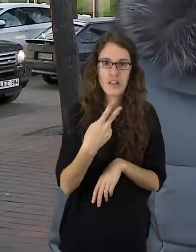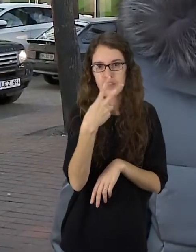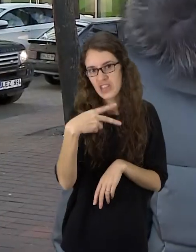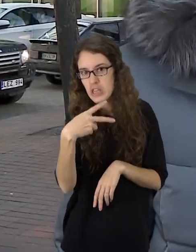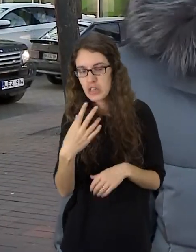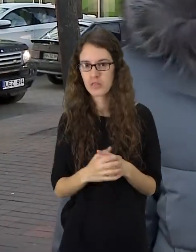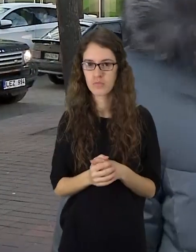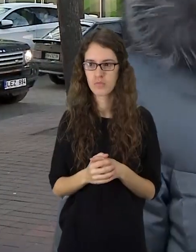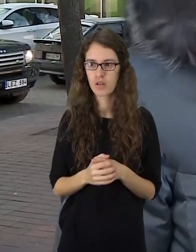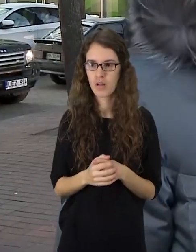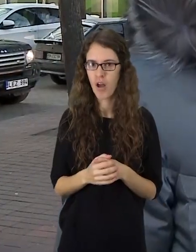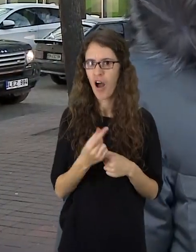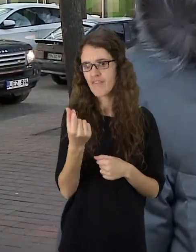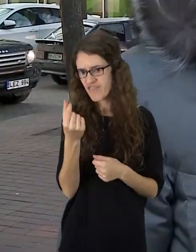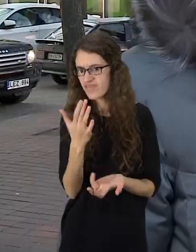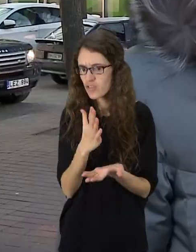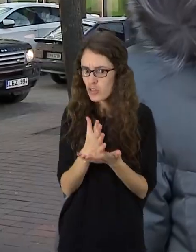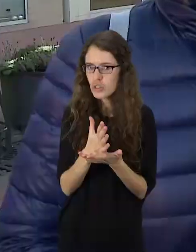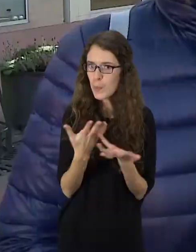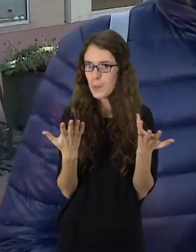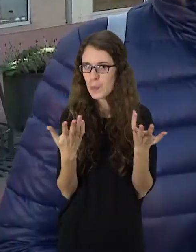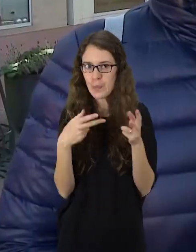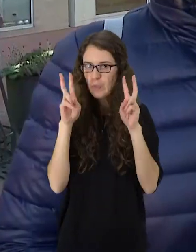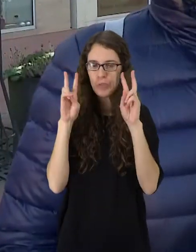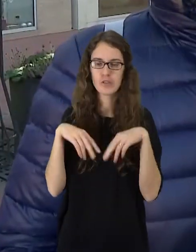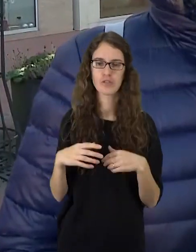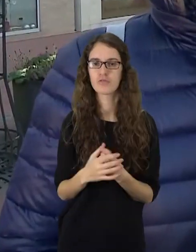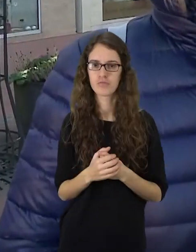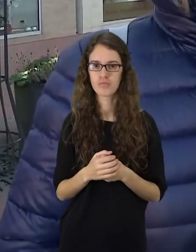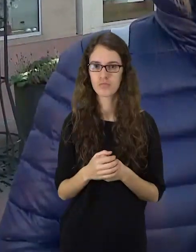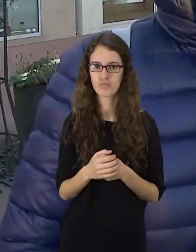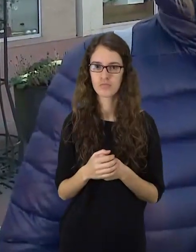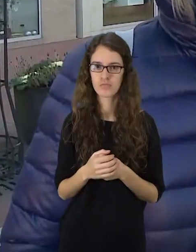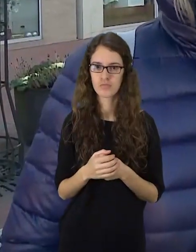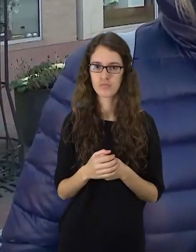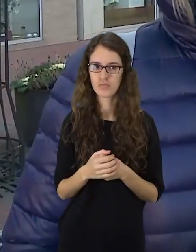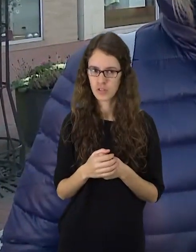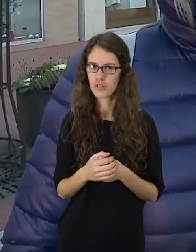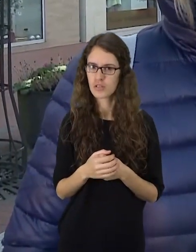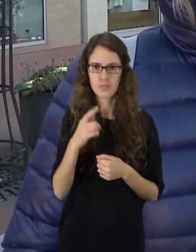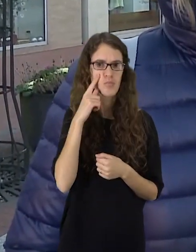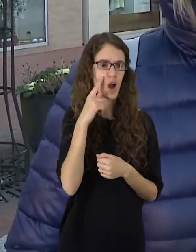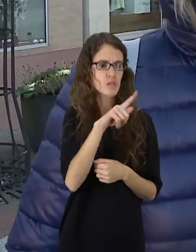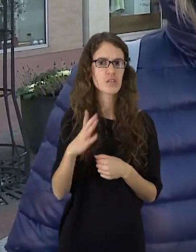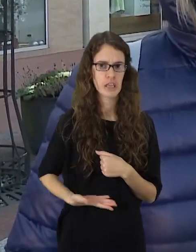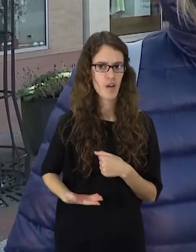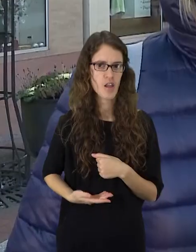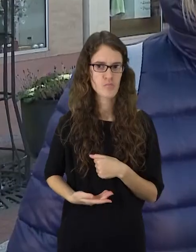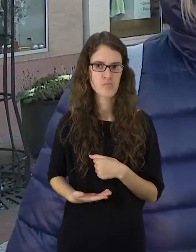Italų? Nu gal kažkiek tai ir gyvena? Tikrai nežinau. Bet gyvena nemažai.